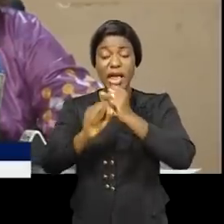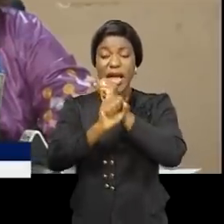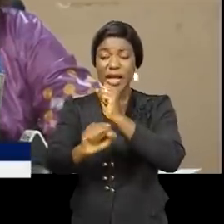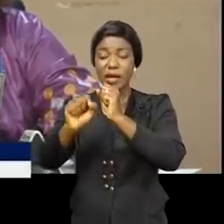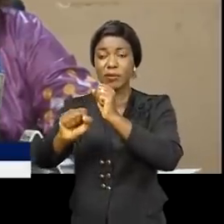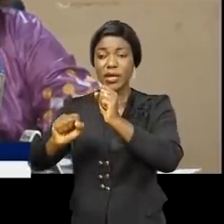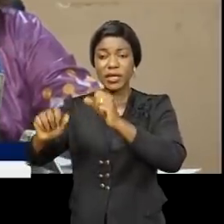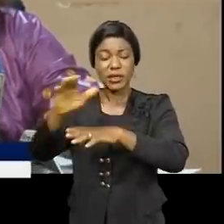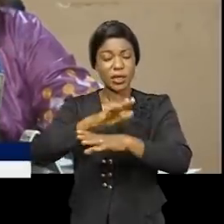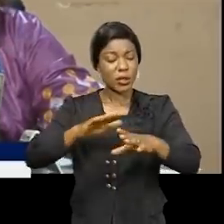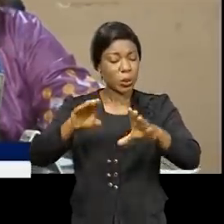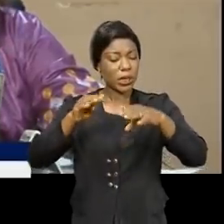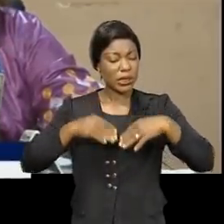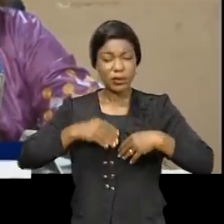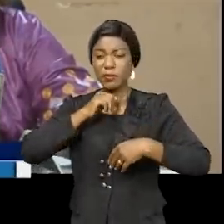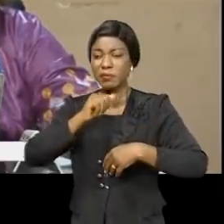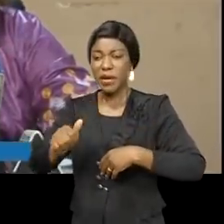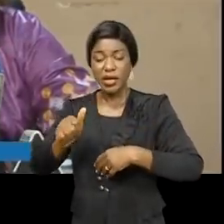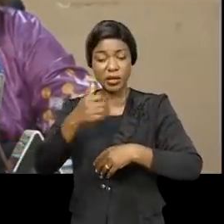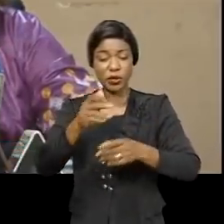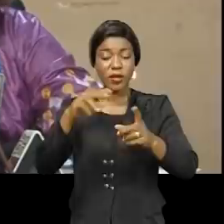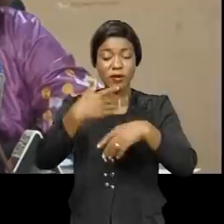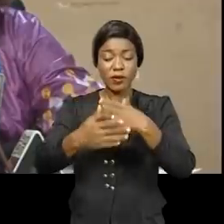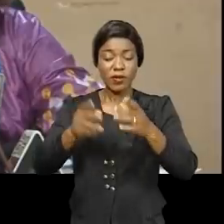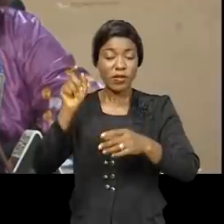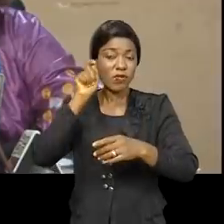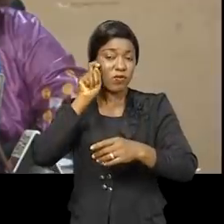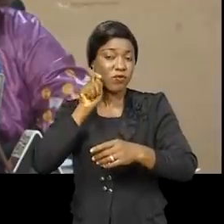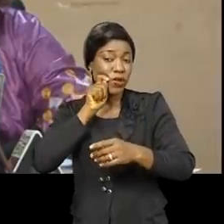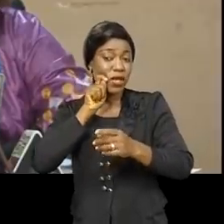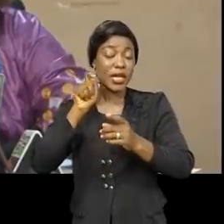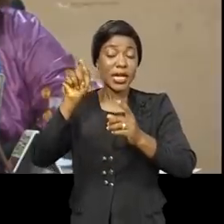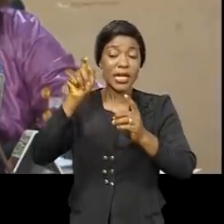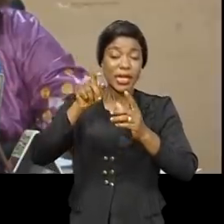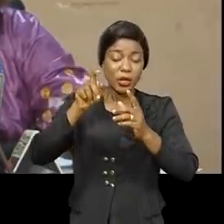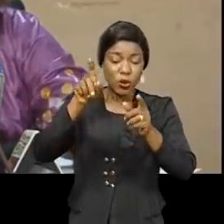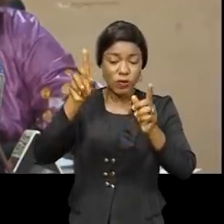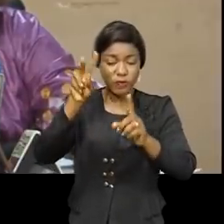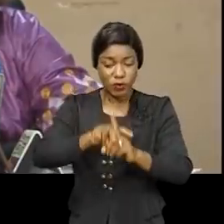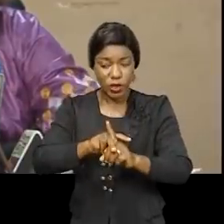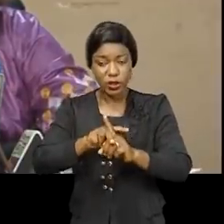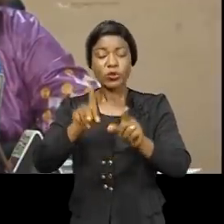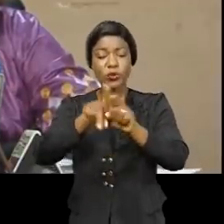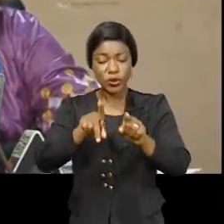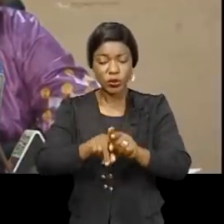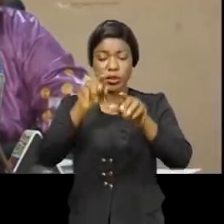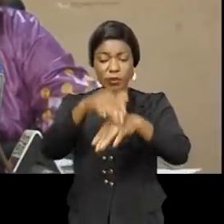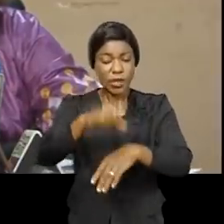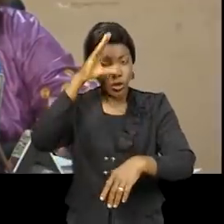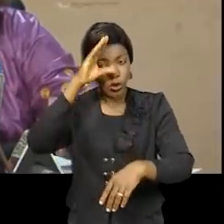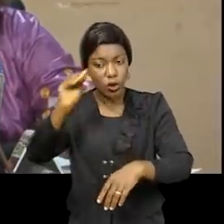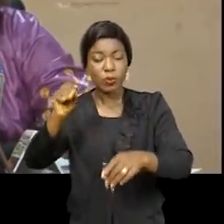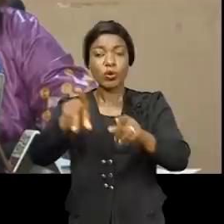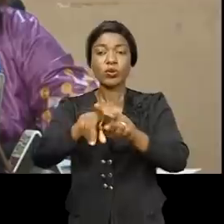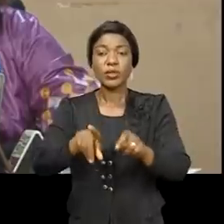sous la Tolérance Zéro envers les violences sexuelles basées sur le genre en impliquant particulièrement les hommes simultanément